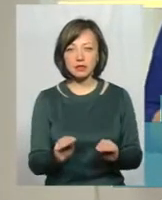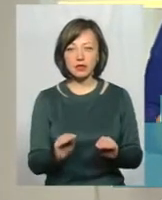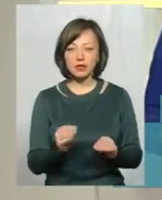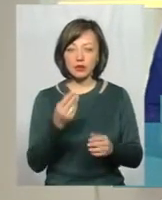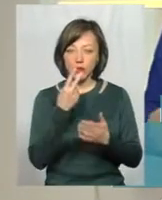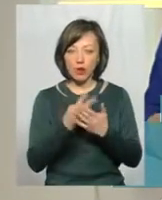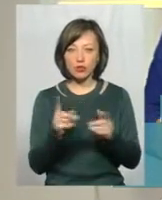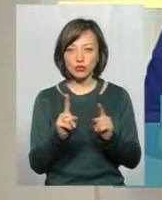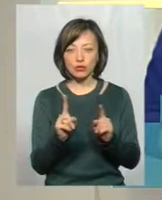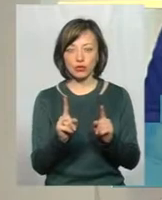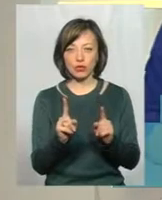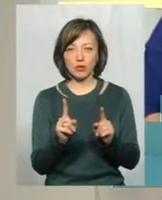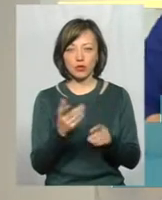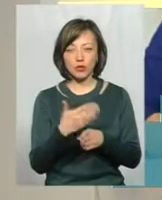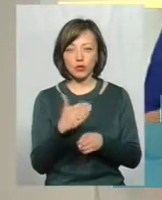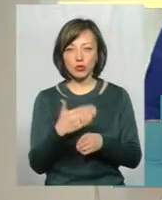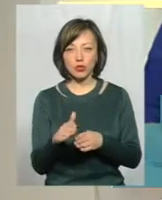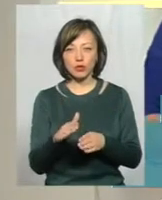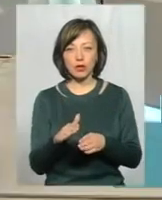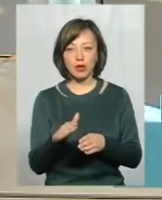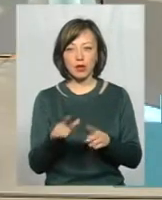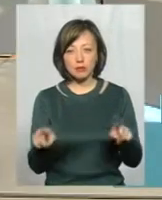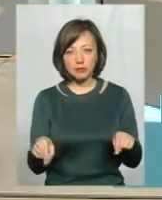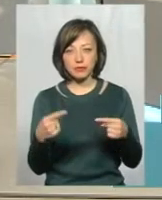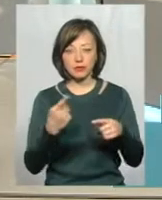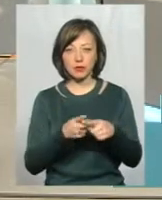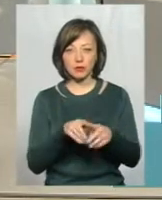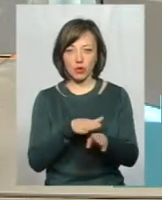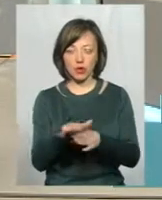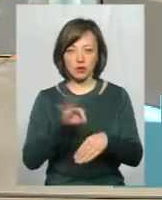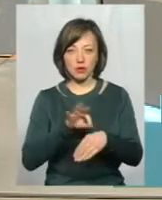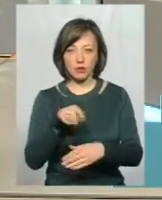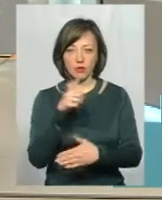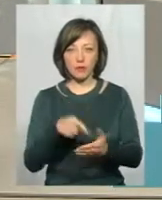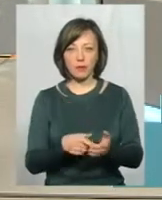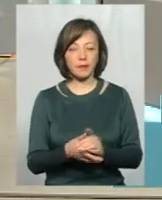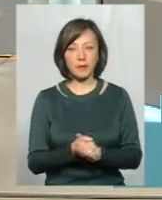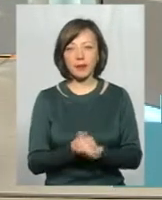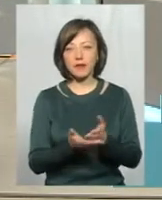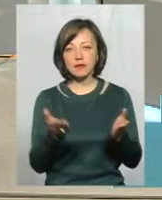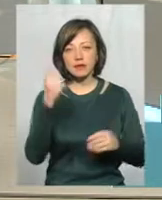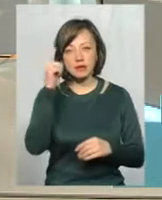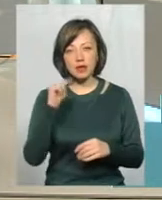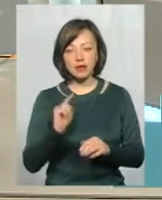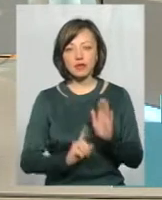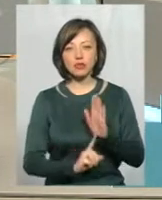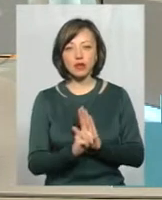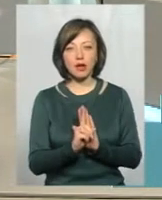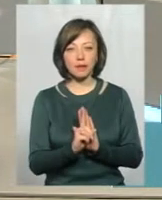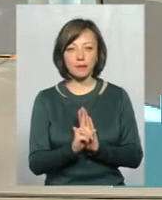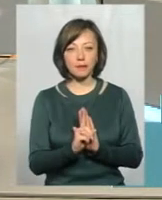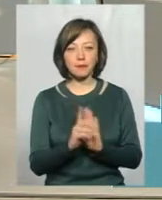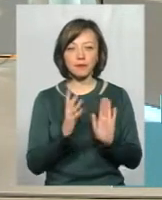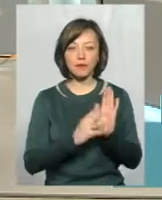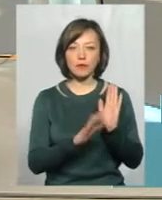про те, що ми от потрошку виходимо з цієї тотальні захворювання? Ну, ви знаєте, в початку, ну,